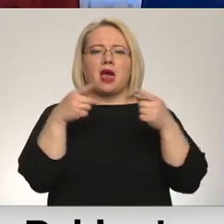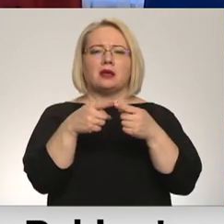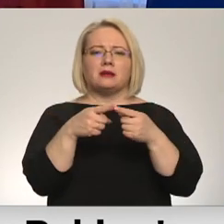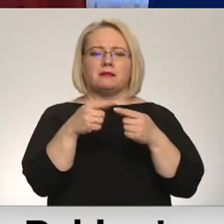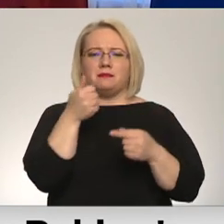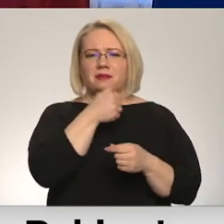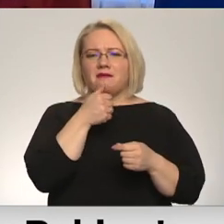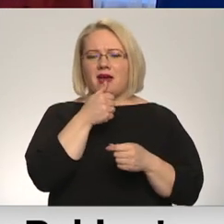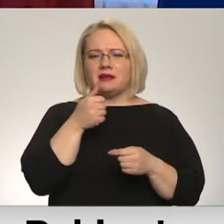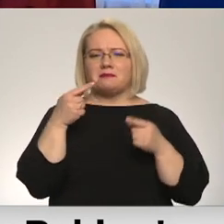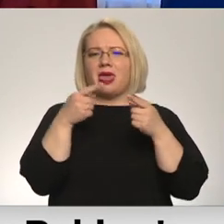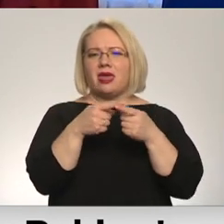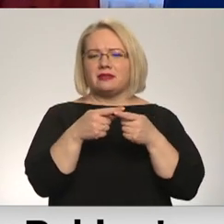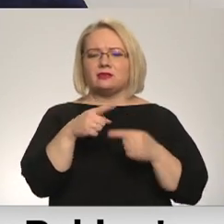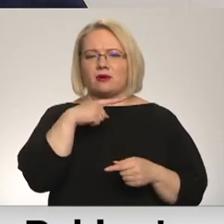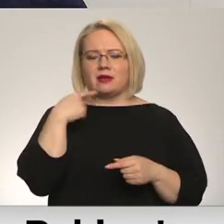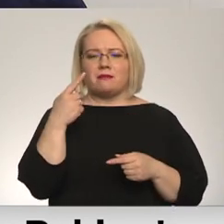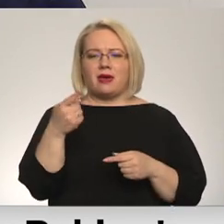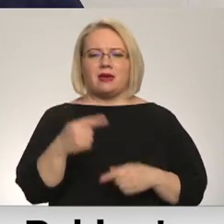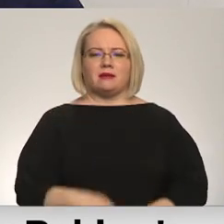Rio paraolimpiskajās spēlēs.